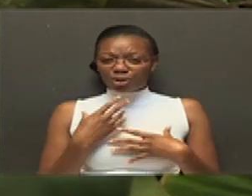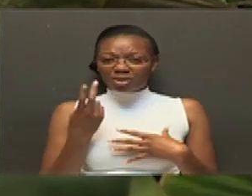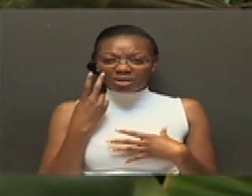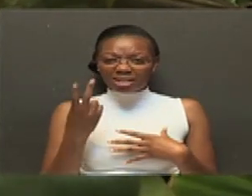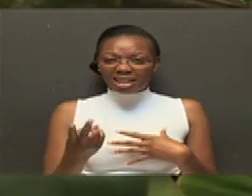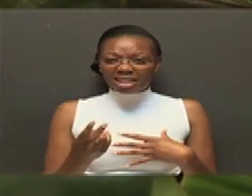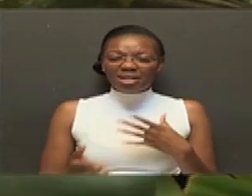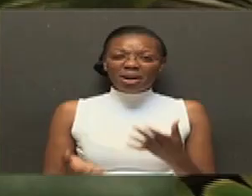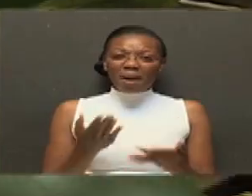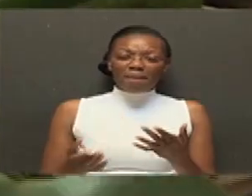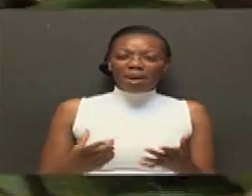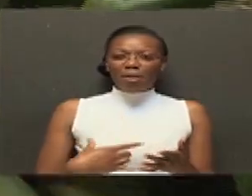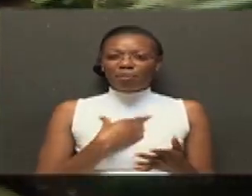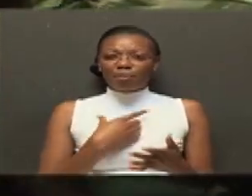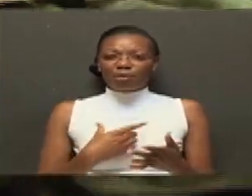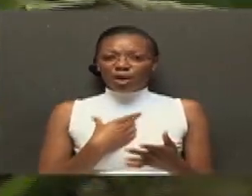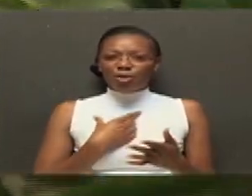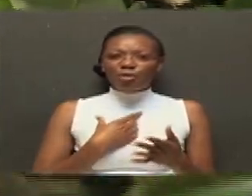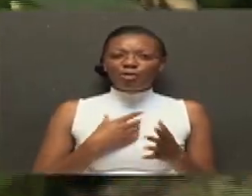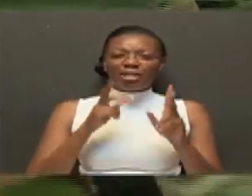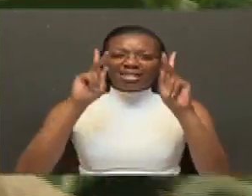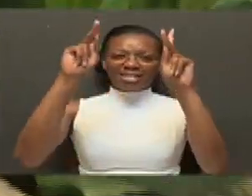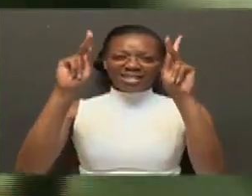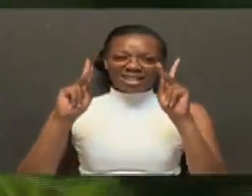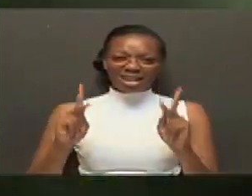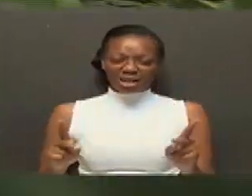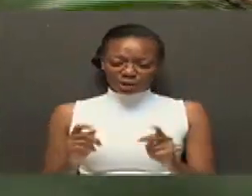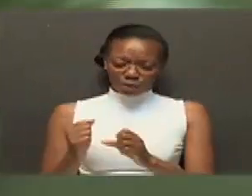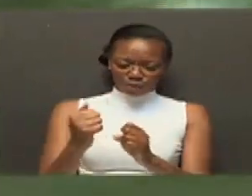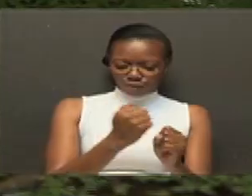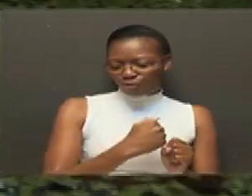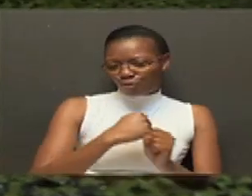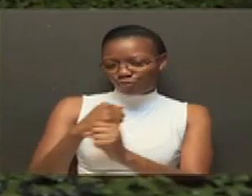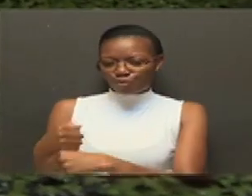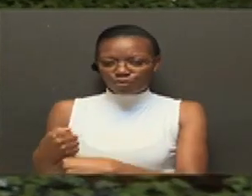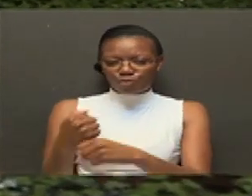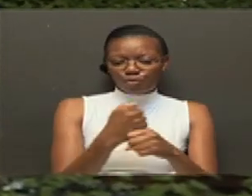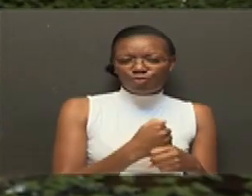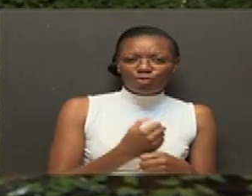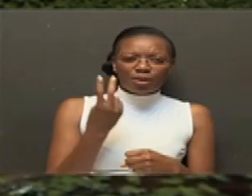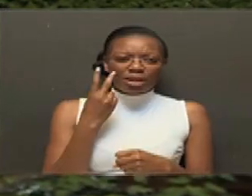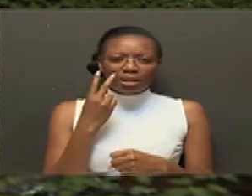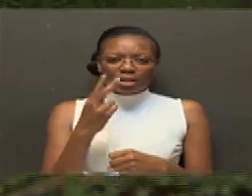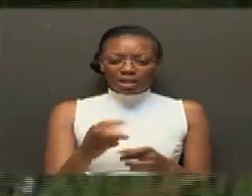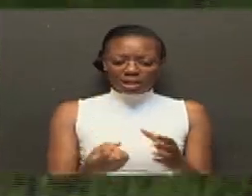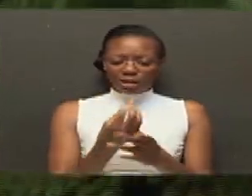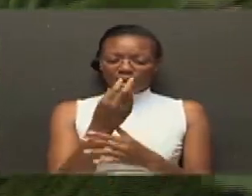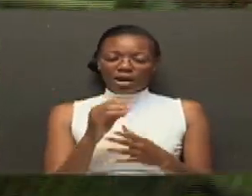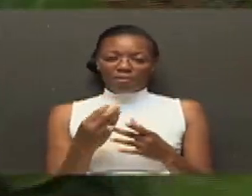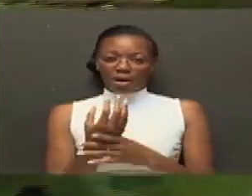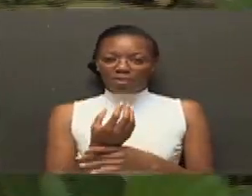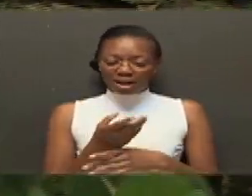hapa. Mea huu, hupa wavuvitu mojoto katika maeneo fulani. Basi, ndiyo maana